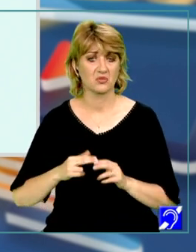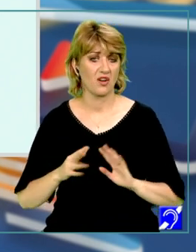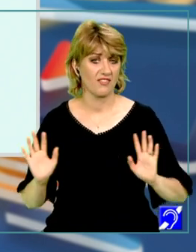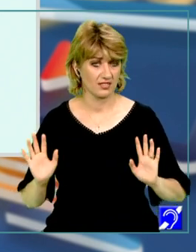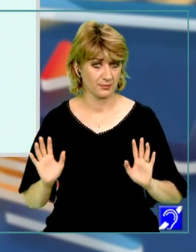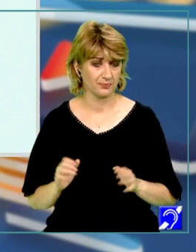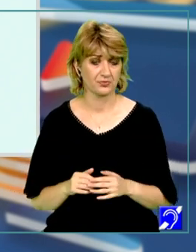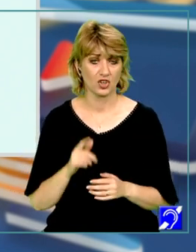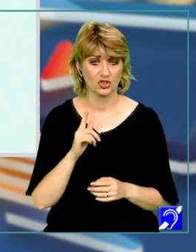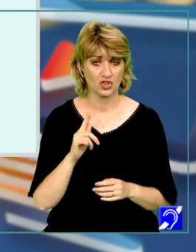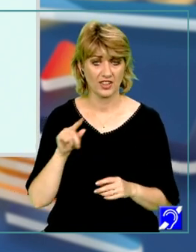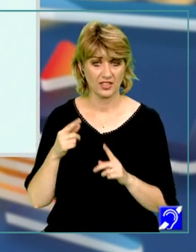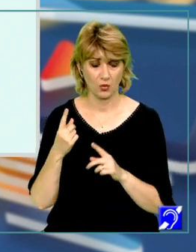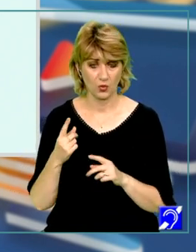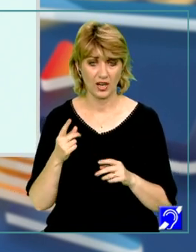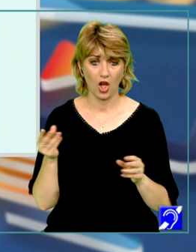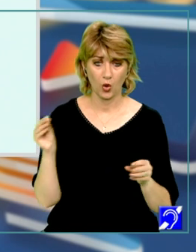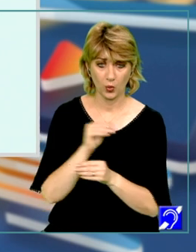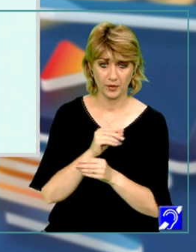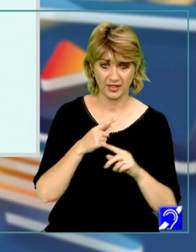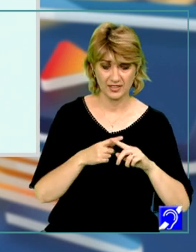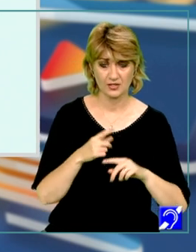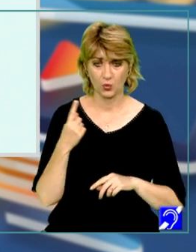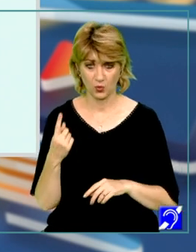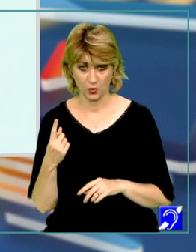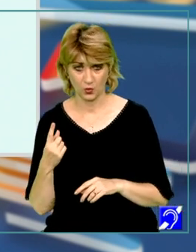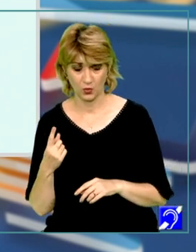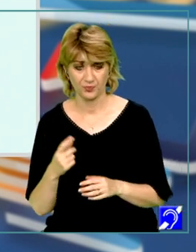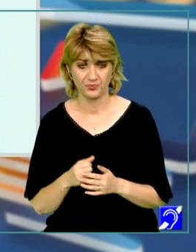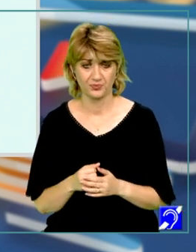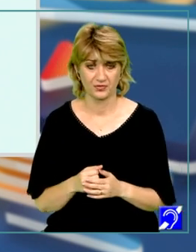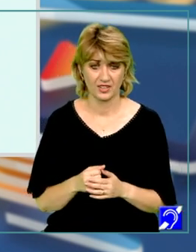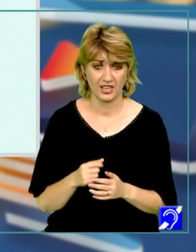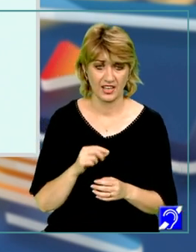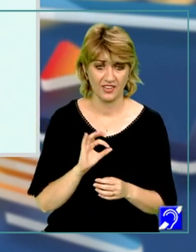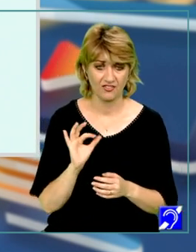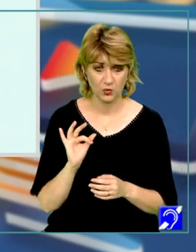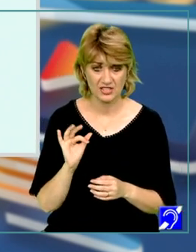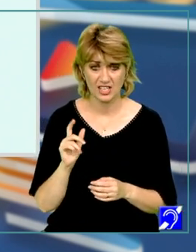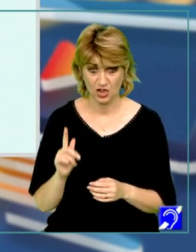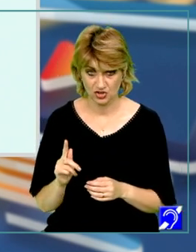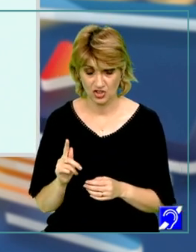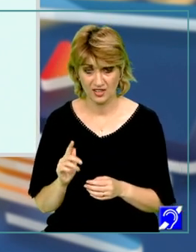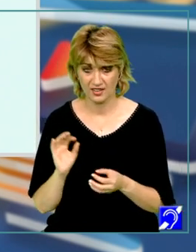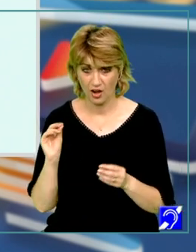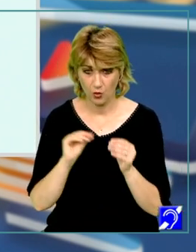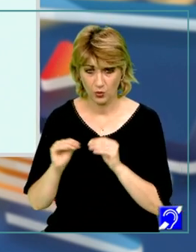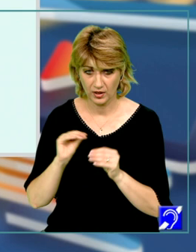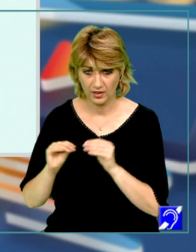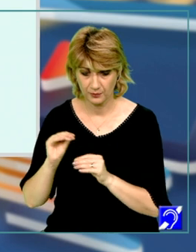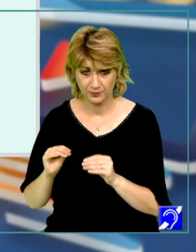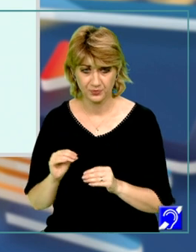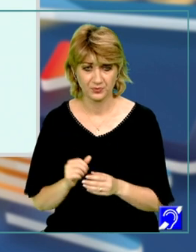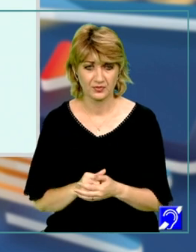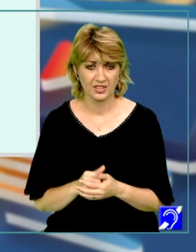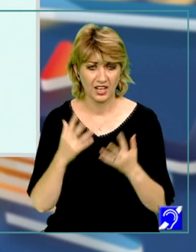g de 1 înseamnă să înlocuim pe x cu 1 în legea pe care este definită funcția g, asta înseamnă că trebuie să-l avem pe f